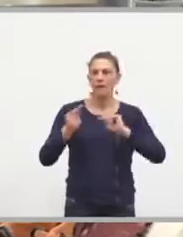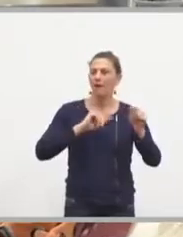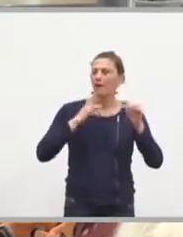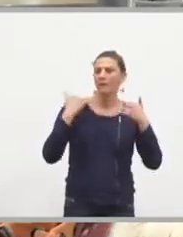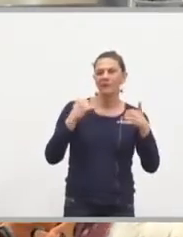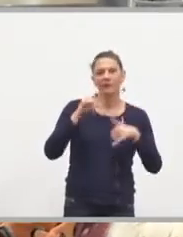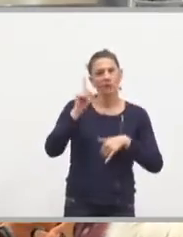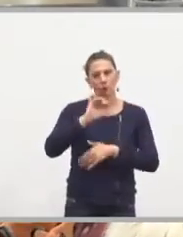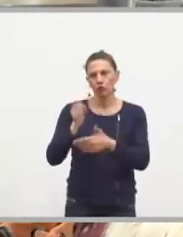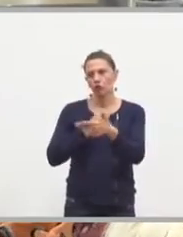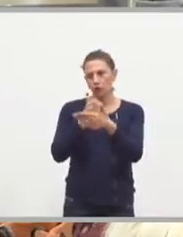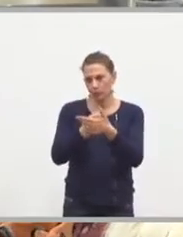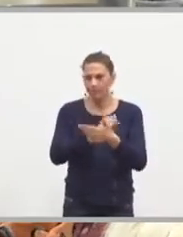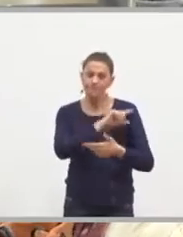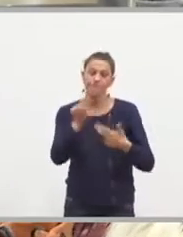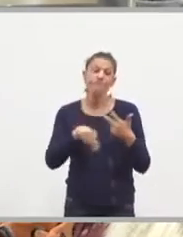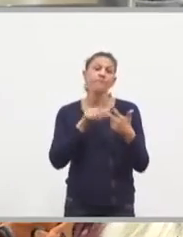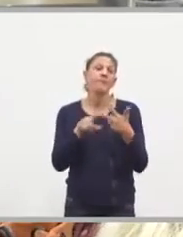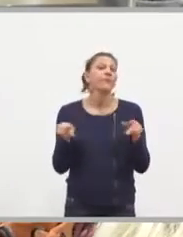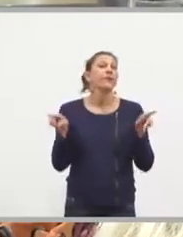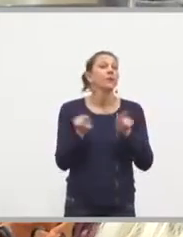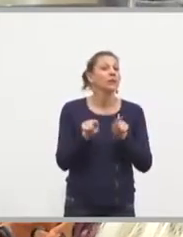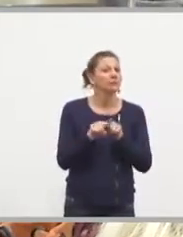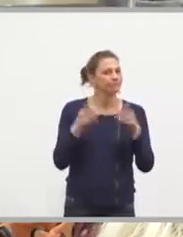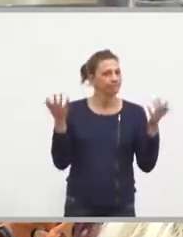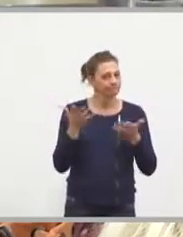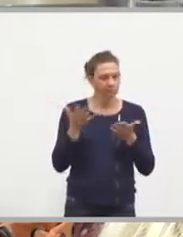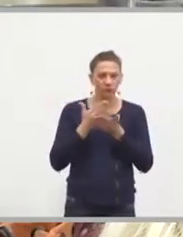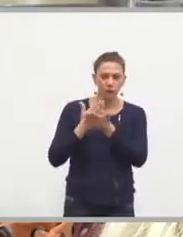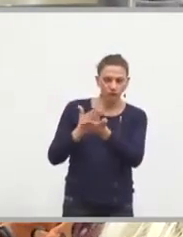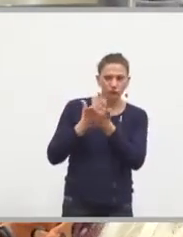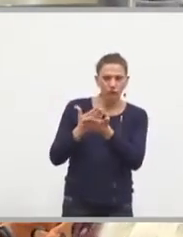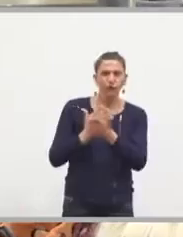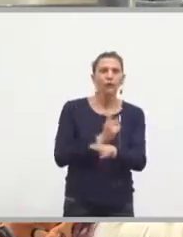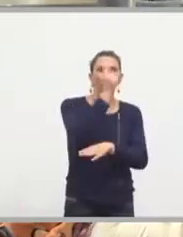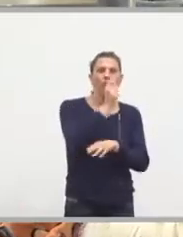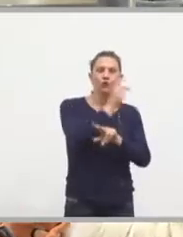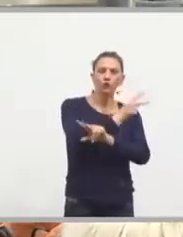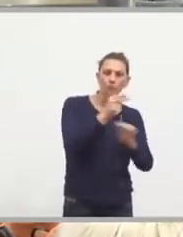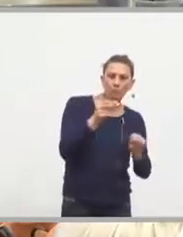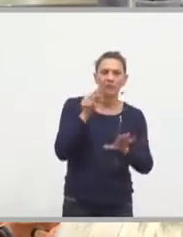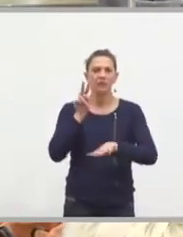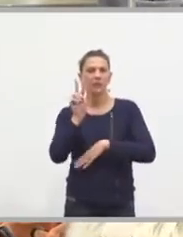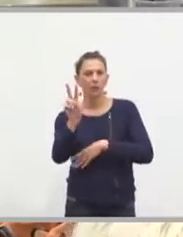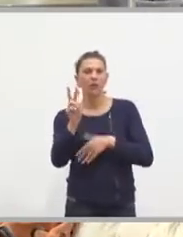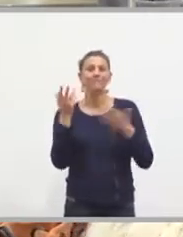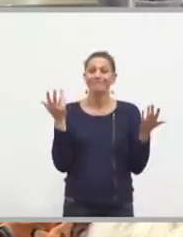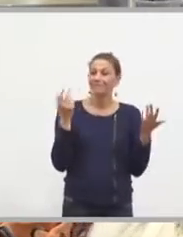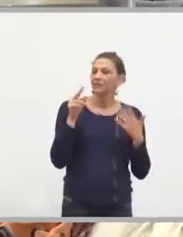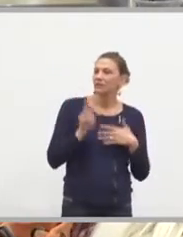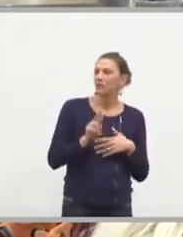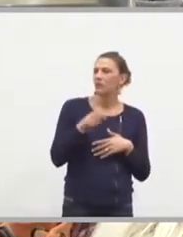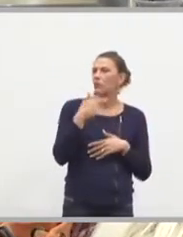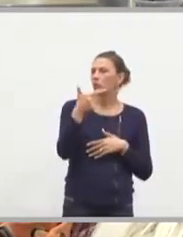Et deuxièmement, la question du partage entre bus en site propre et tramway. Mais il faut que ces deux questions-là soient réglées en